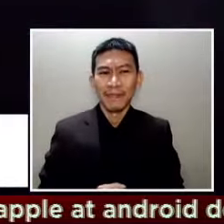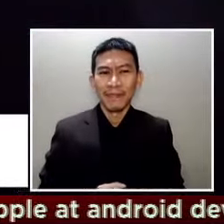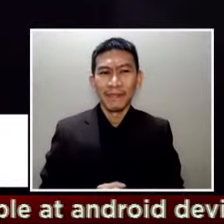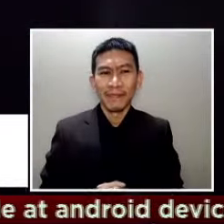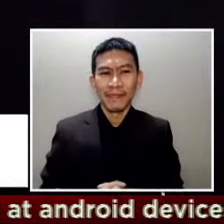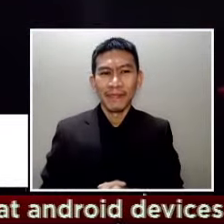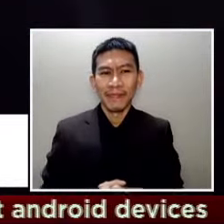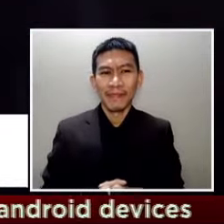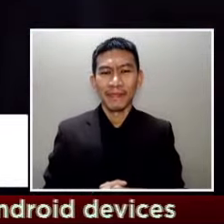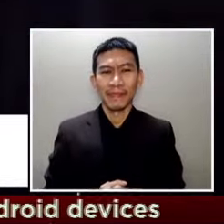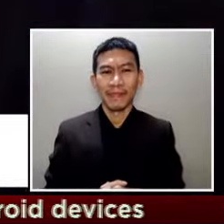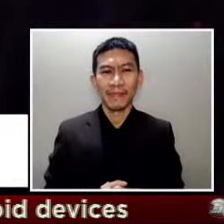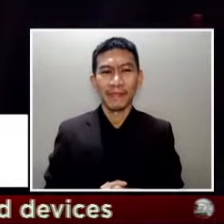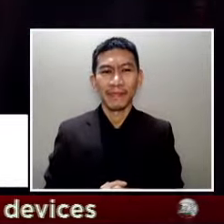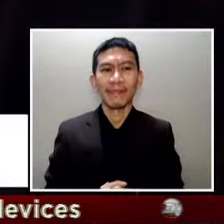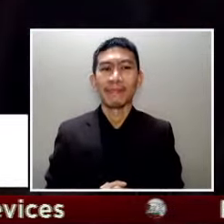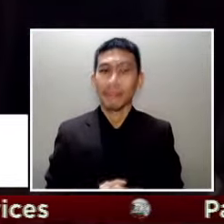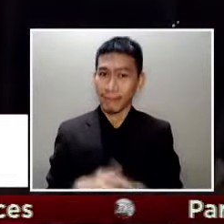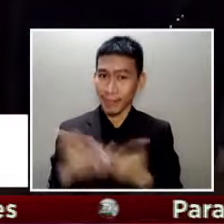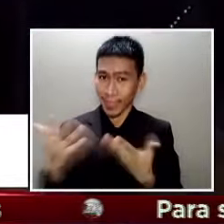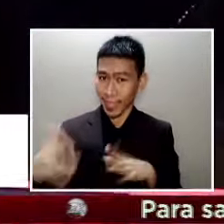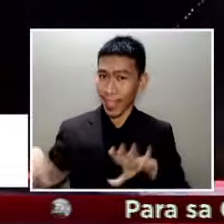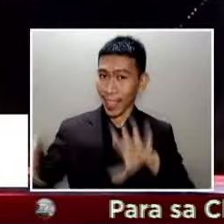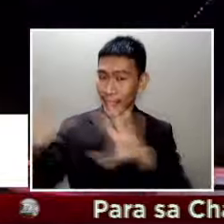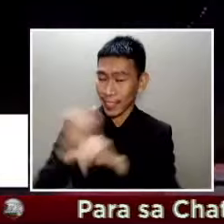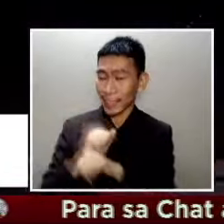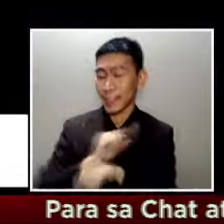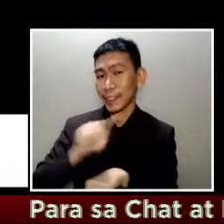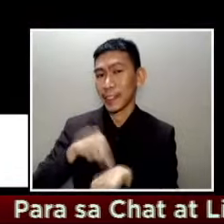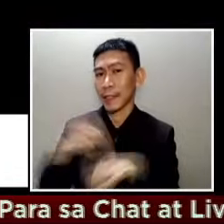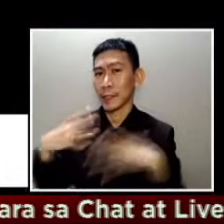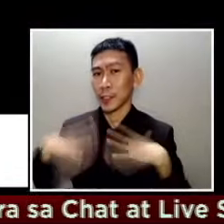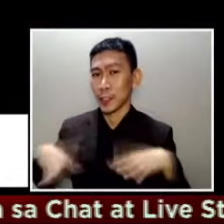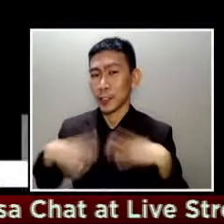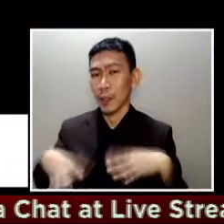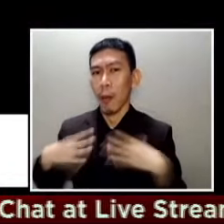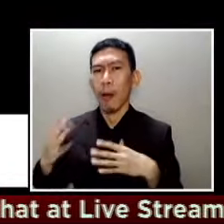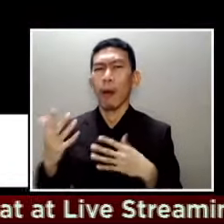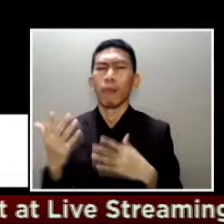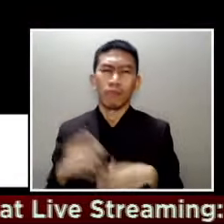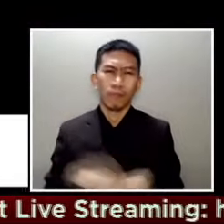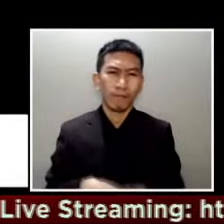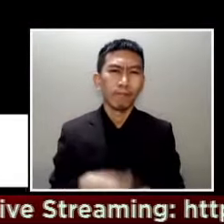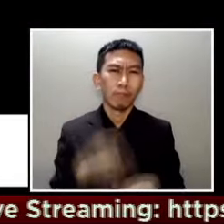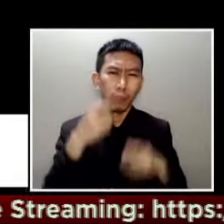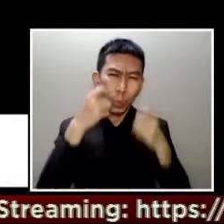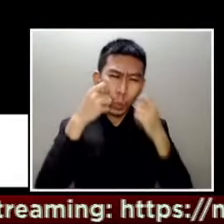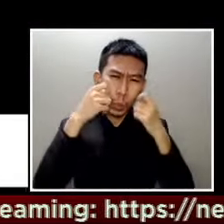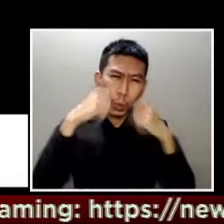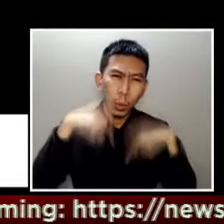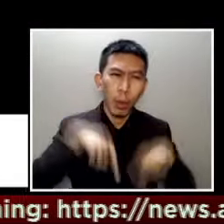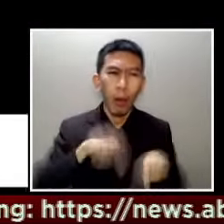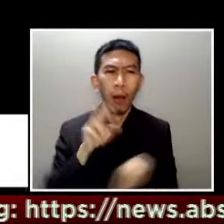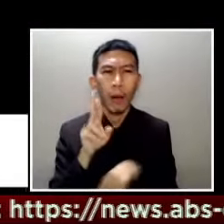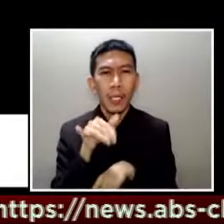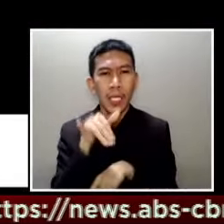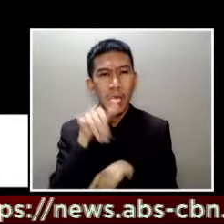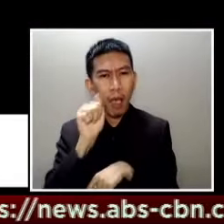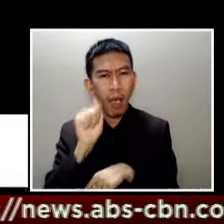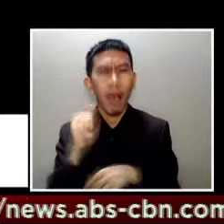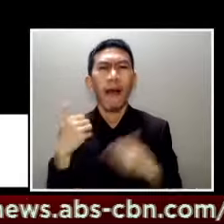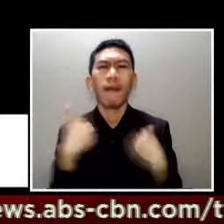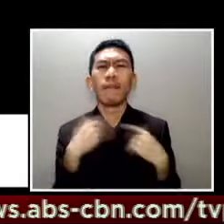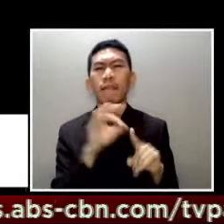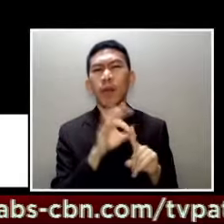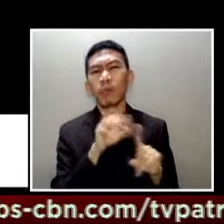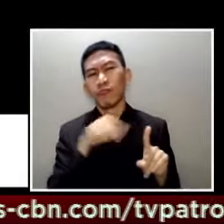Pero pagkatapos ng national costume show naging emotional si Rabia sa Instagram live nang malamang may fans na